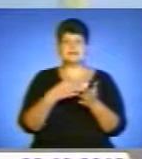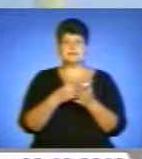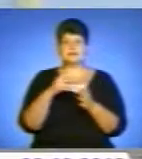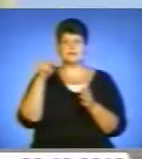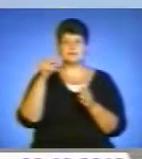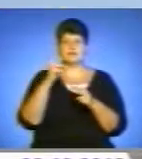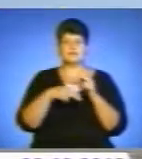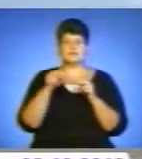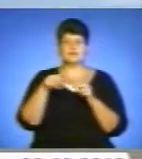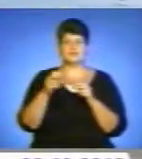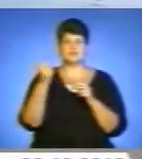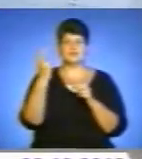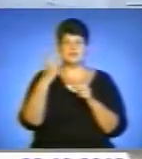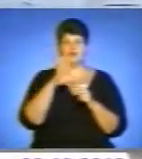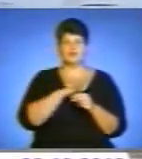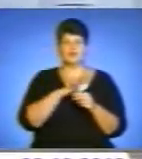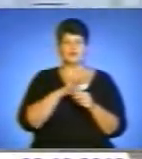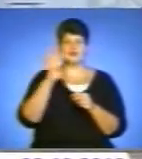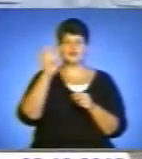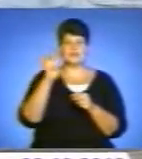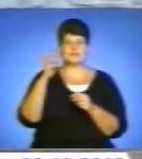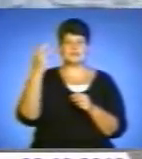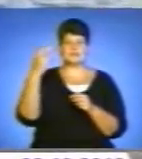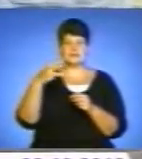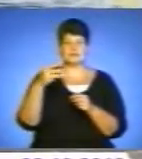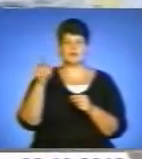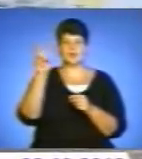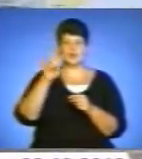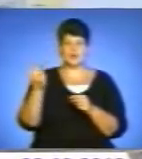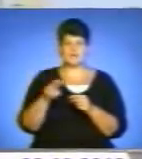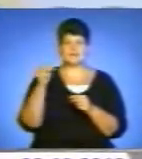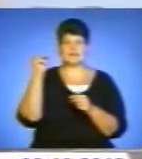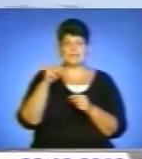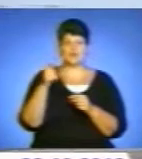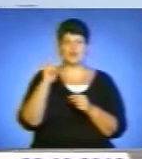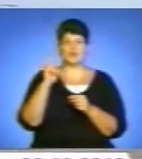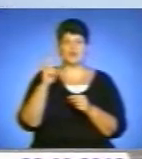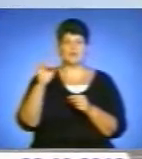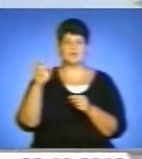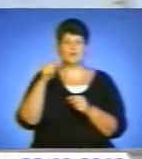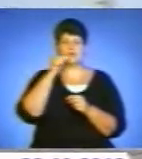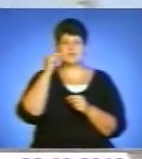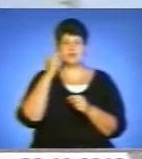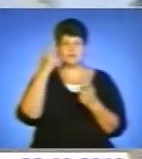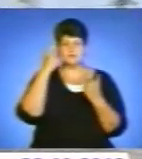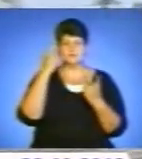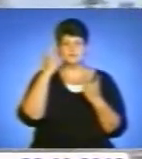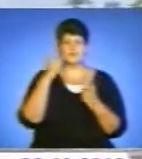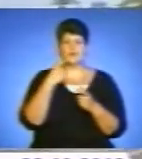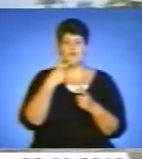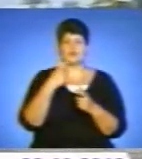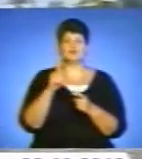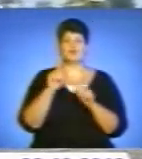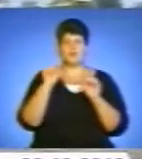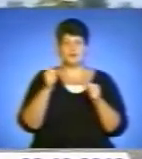2012-го сягнула 430 доларів за тисячу кубометрів. Росія неодноразово заявляла, що готова переглянути